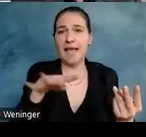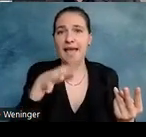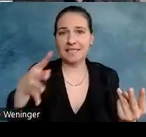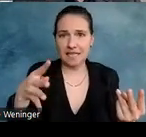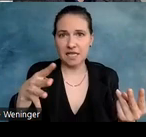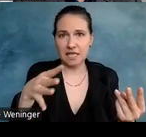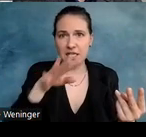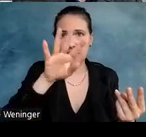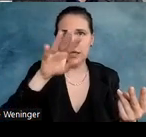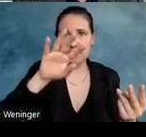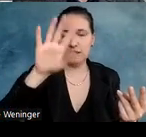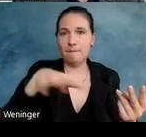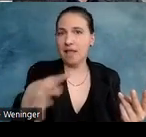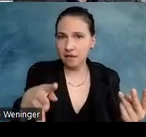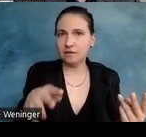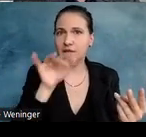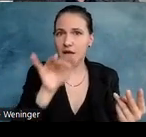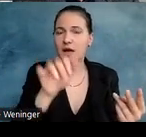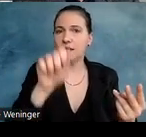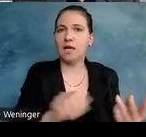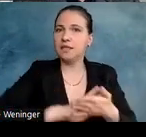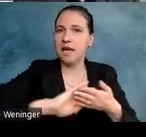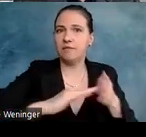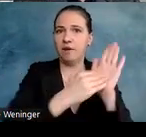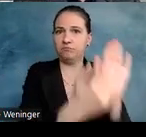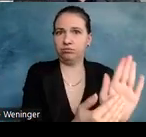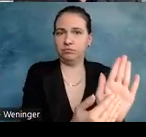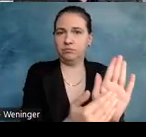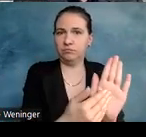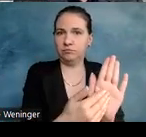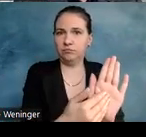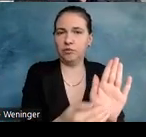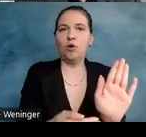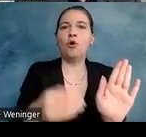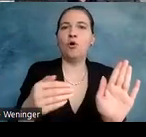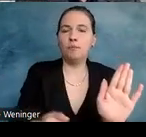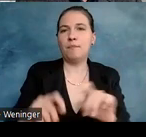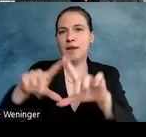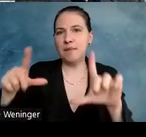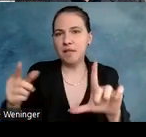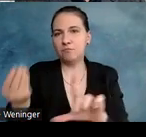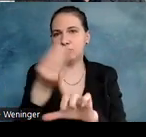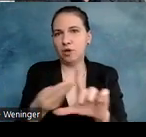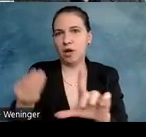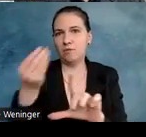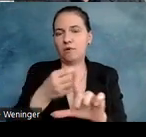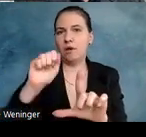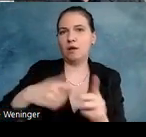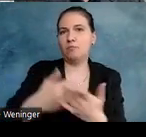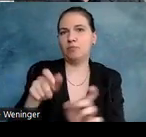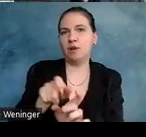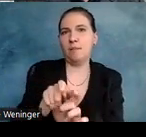habe, dann kann ich diese Tabelle einfach hinterlegen. Und dann kann ich zum Beispiel bei der Bildbeschreibung von dem Balkendiagramm,